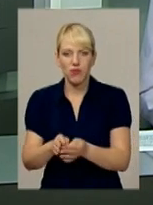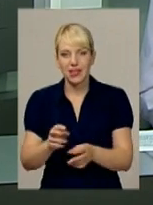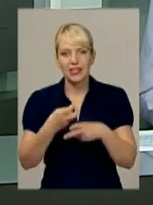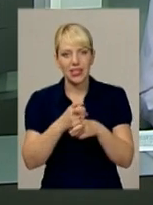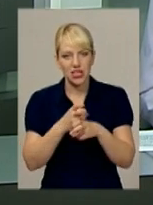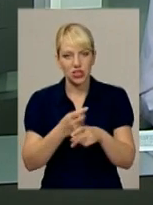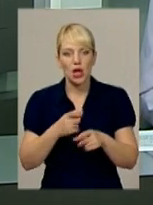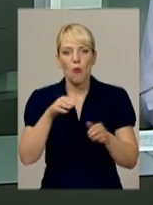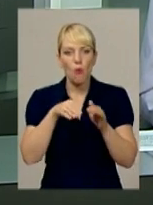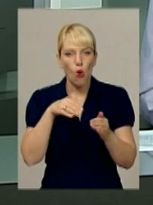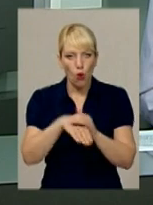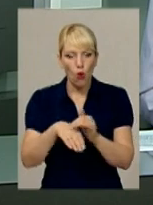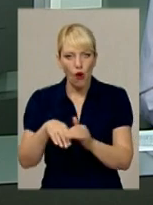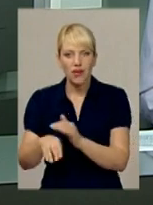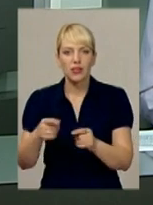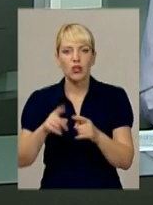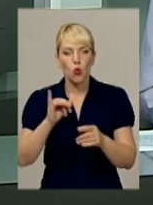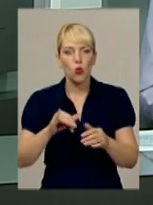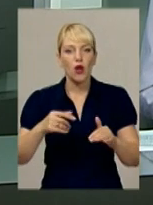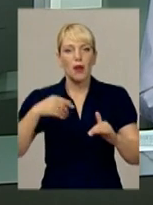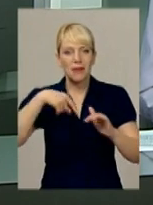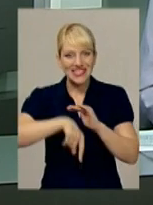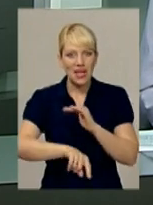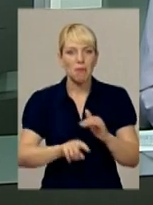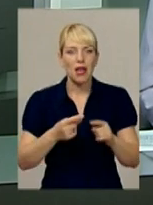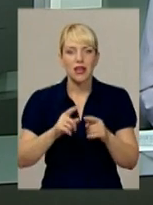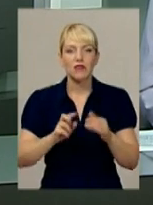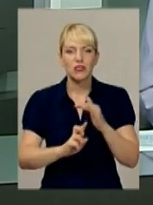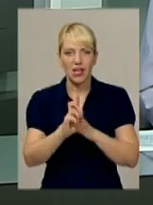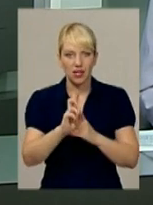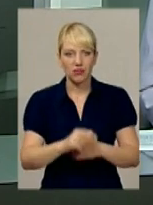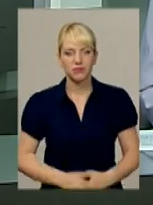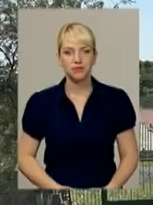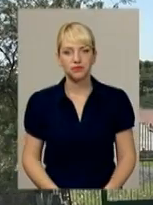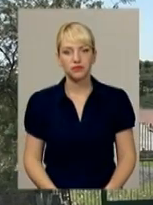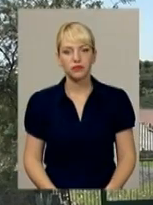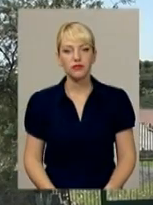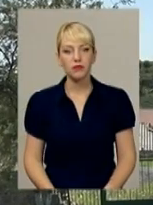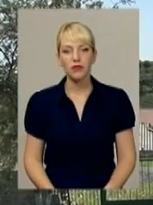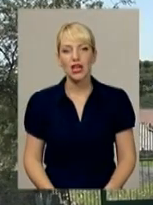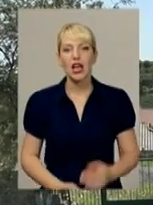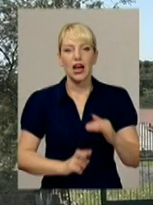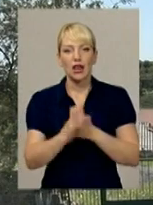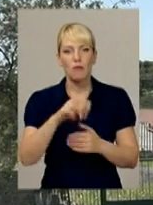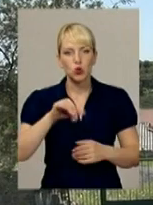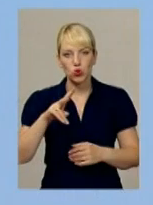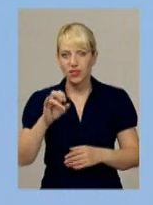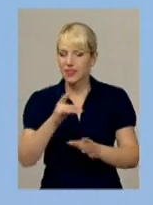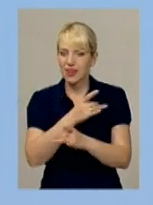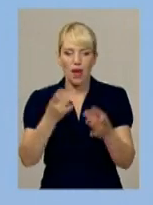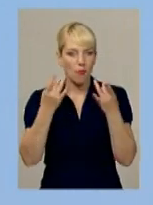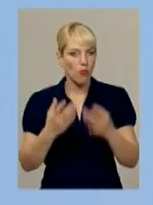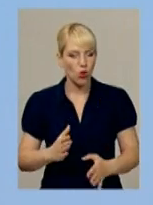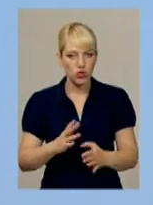років тому у підземеллі церкви-фортеці, що в Ярмолинецькому районі. Храм у Судківцях не просто